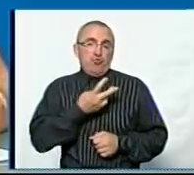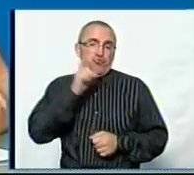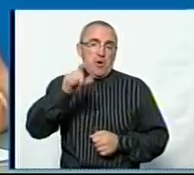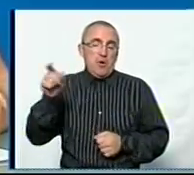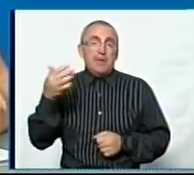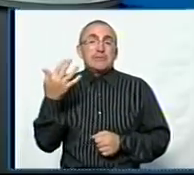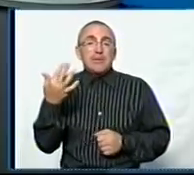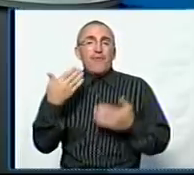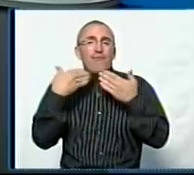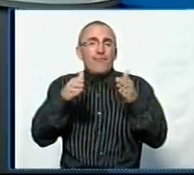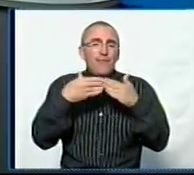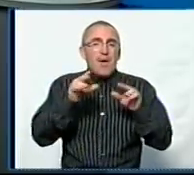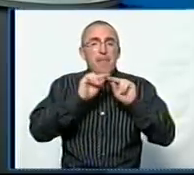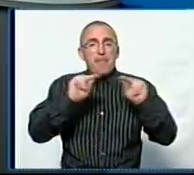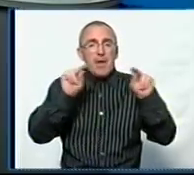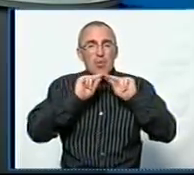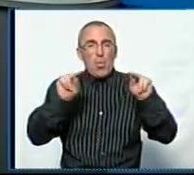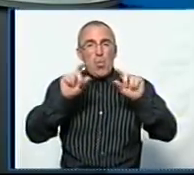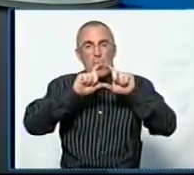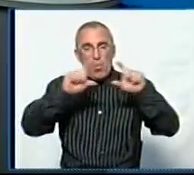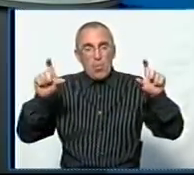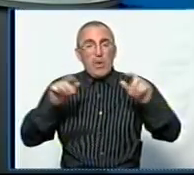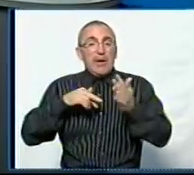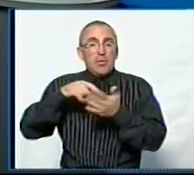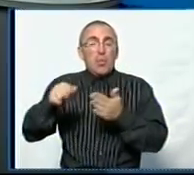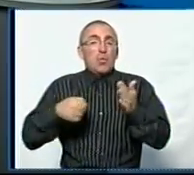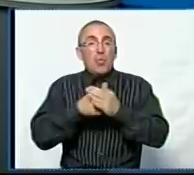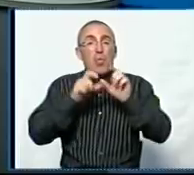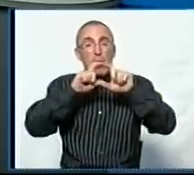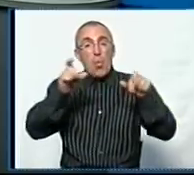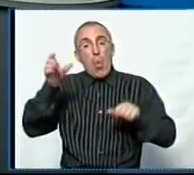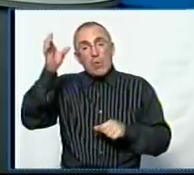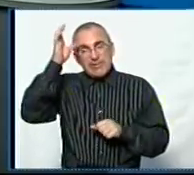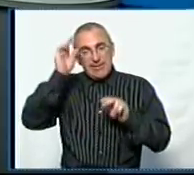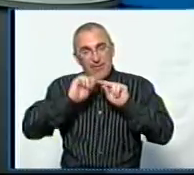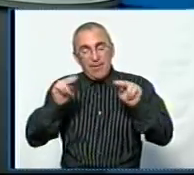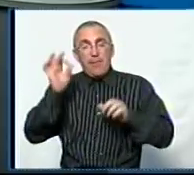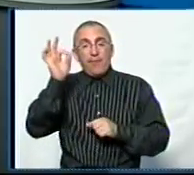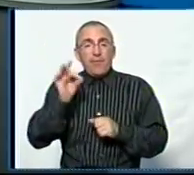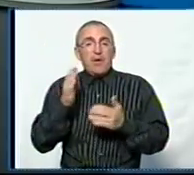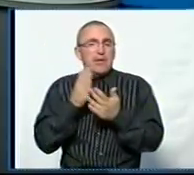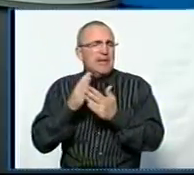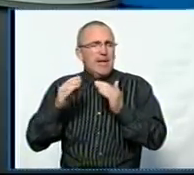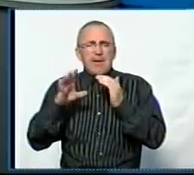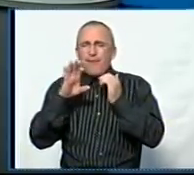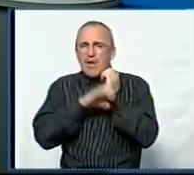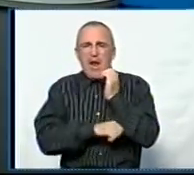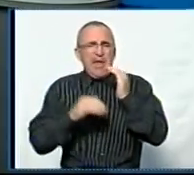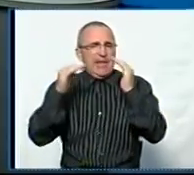Скільки випускників педагогічних вузів йдуть до закладів освіти, цей відсоток є вкрай низьким,